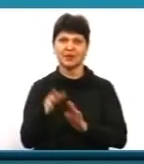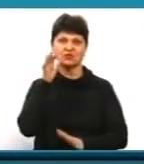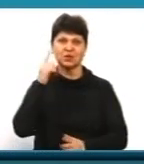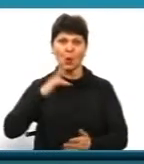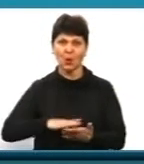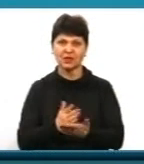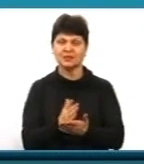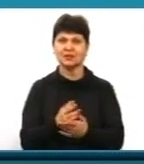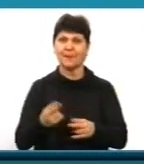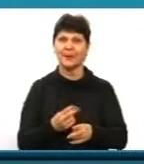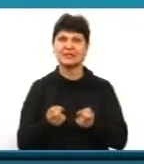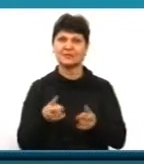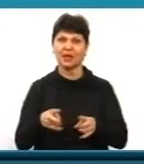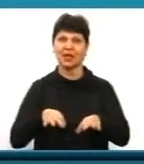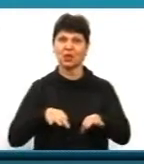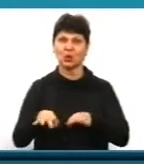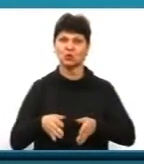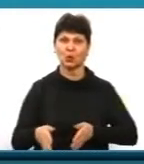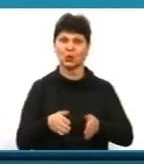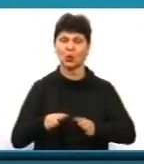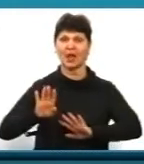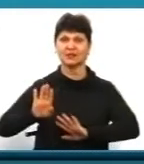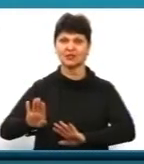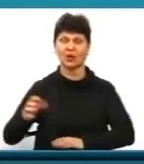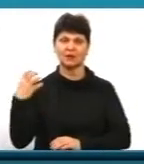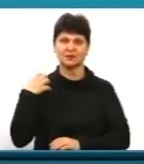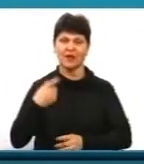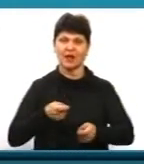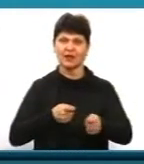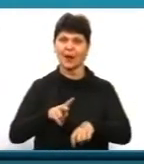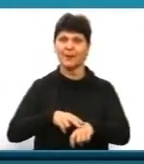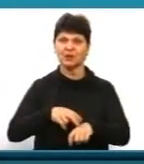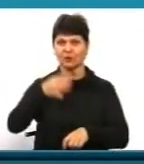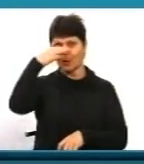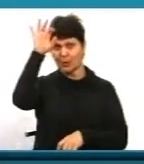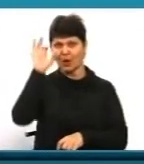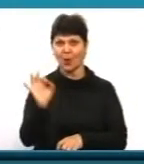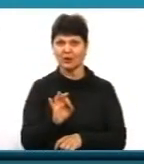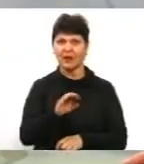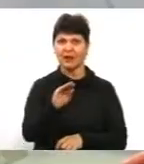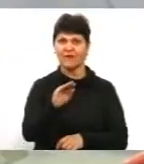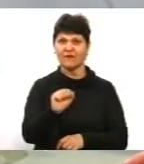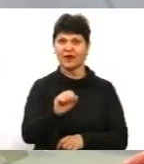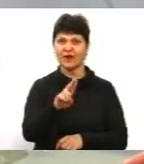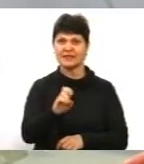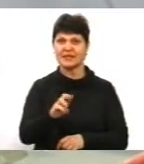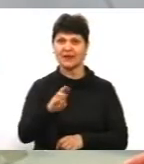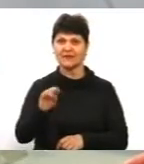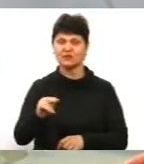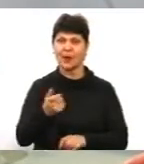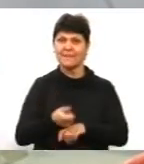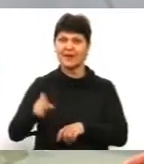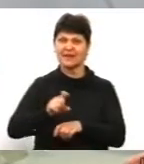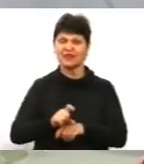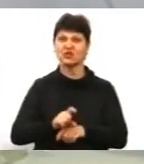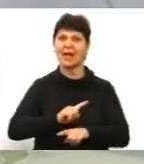безпеки дорожнього руху зазначив заступник глави Нацполіції, керівник патрульної поліції Олександр Фацевич. За перевищення лімітів